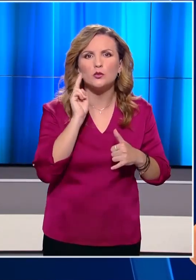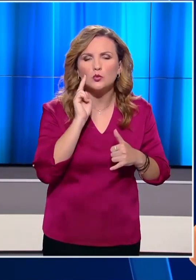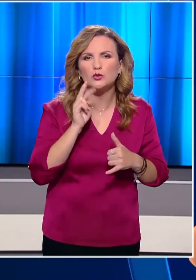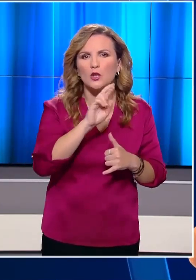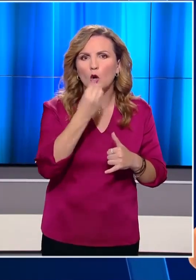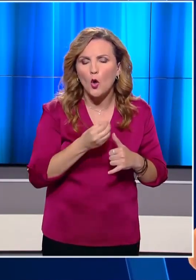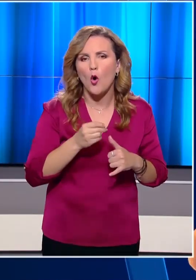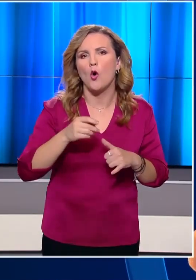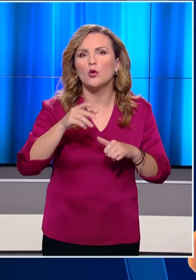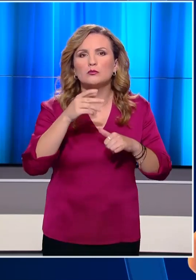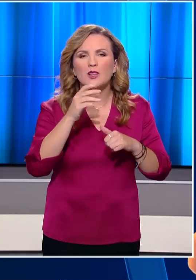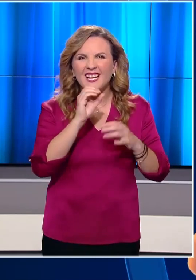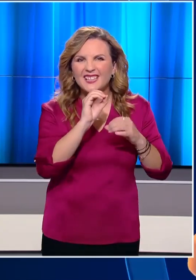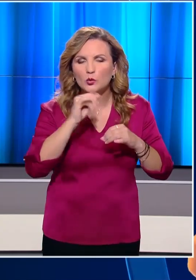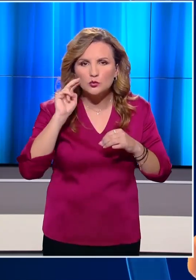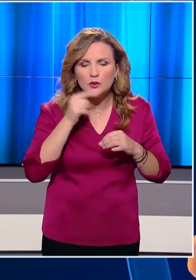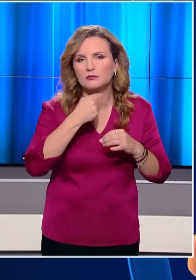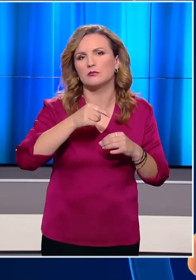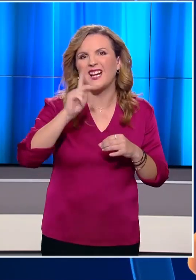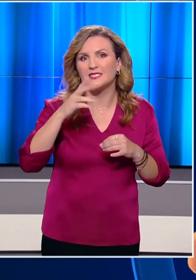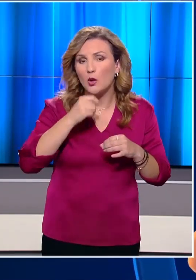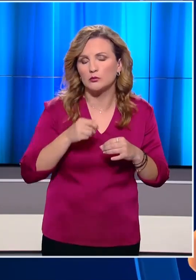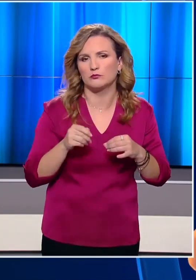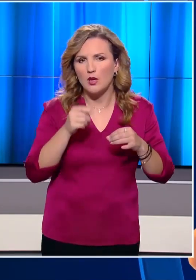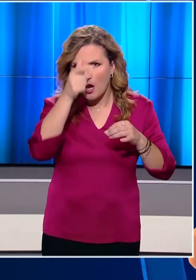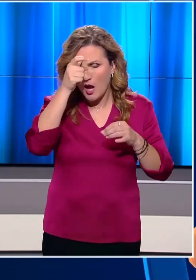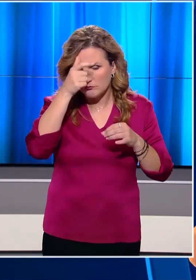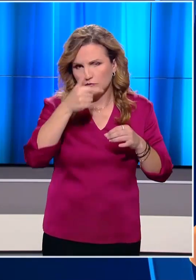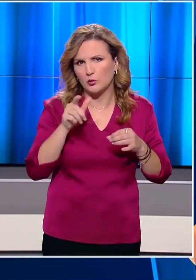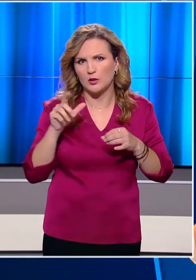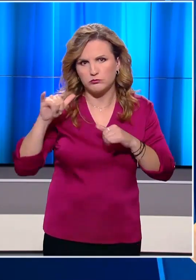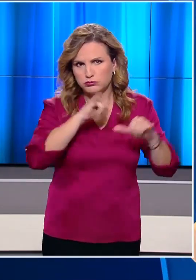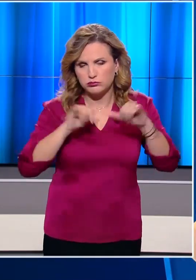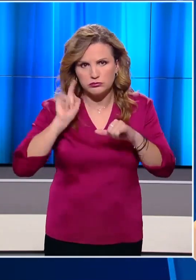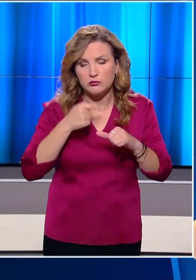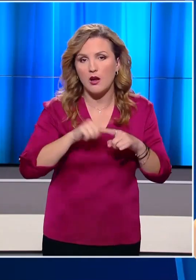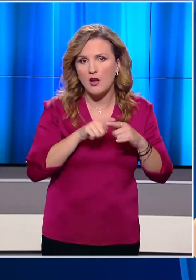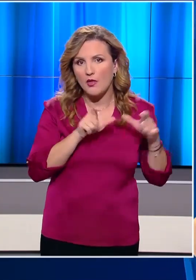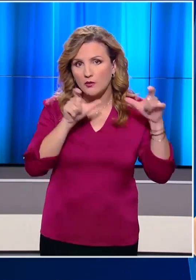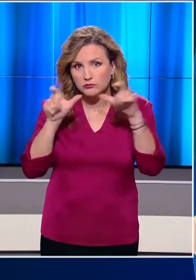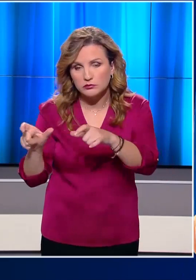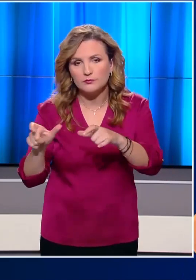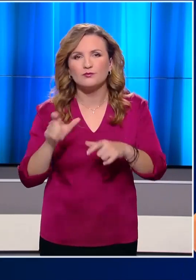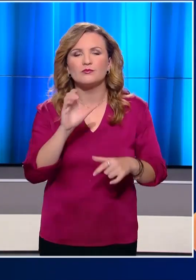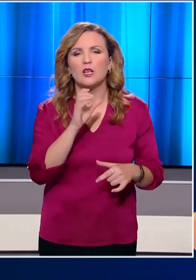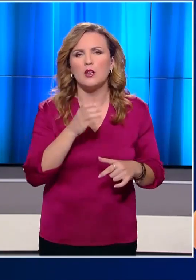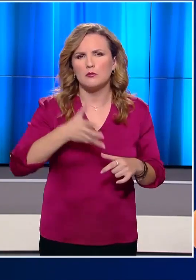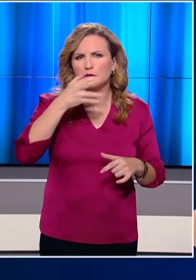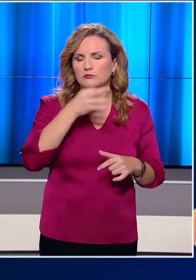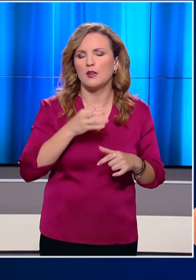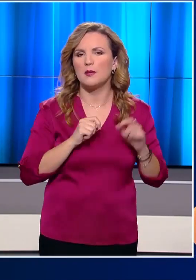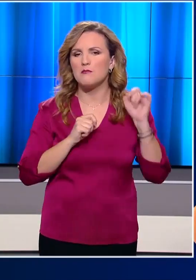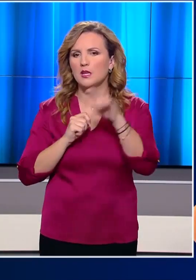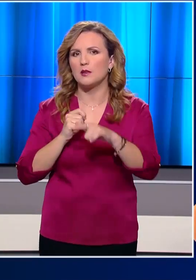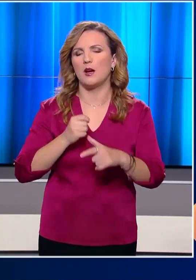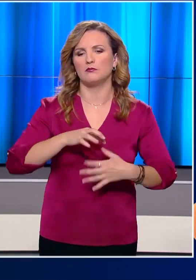Τρογγύλη και Καστελόριζο, με τα ελληνικά μακητικά να τα ανακαιτίζουν. Στέλνουμε ένα μήνυμα αυτοπεποίθησης και υπερηφάνειας.